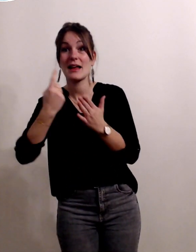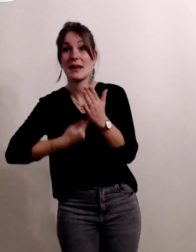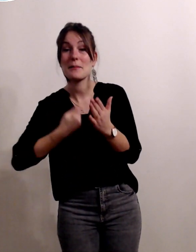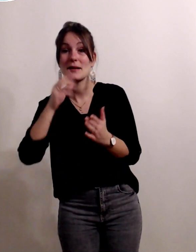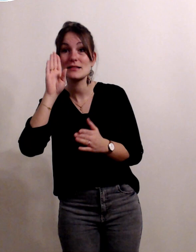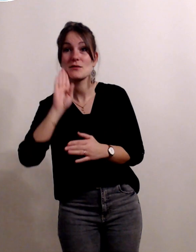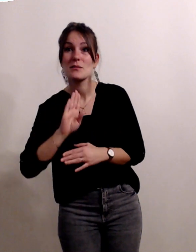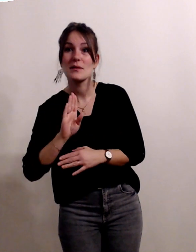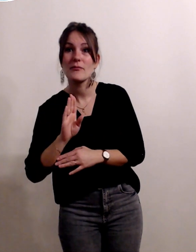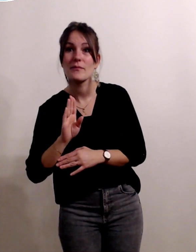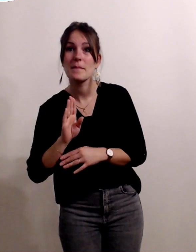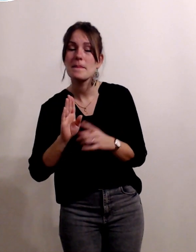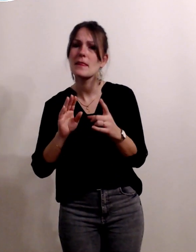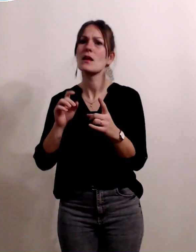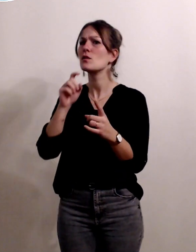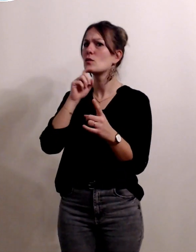la reposer